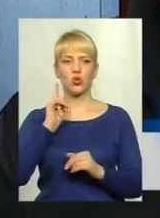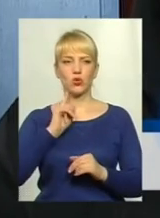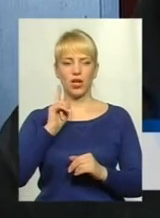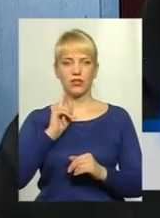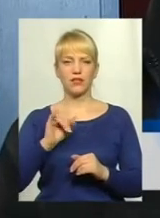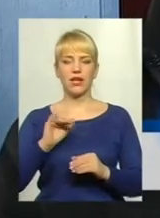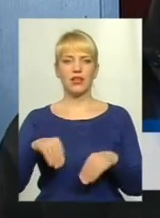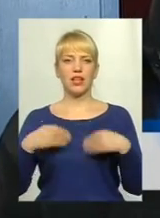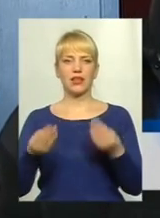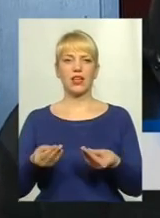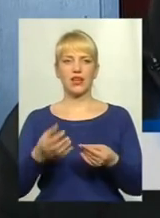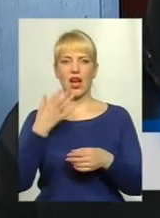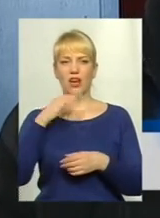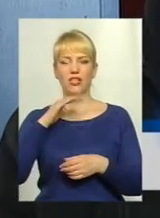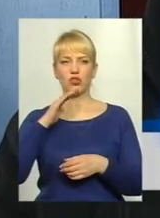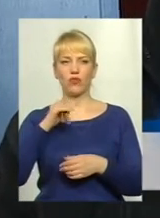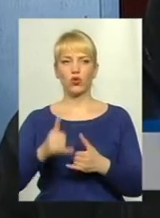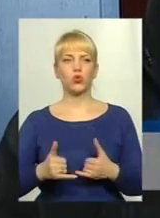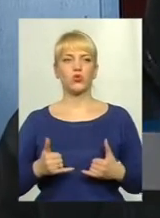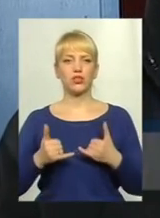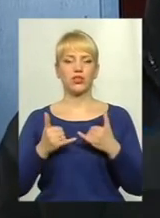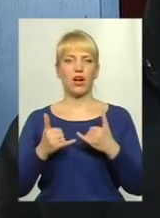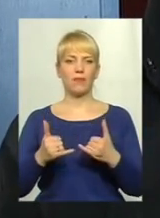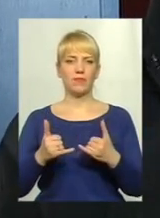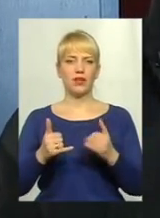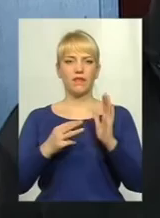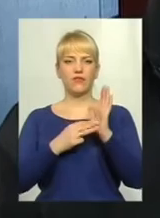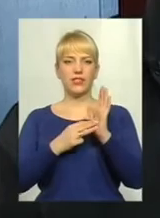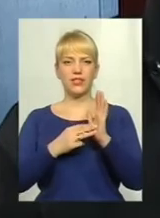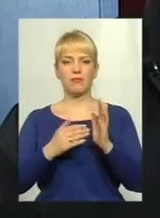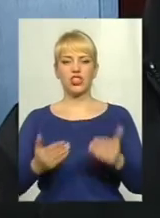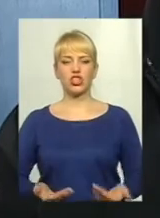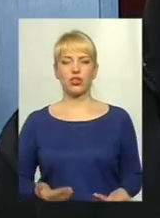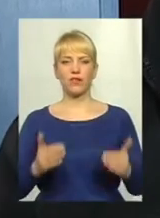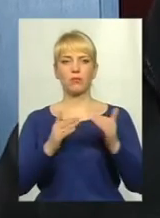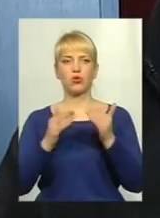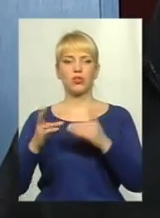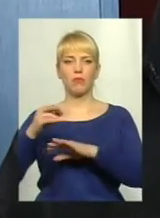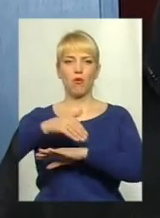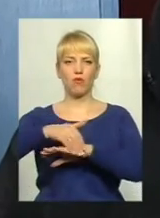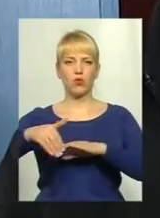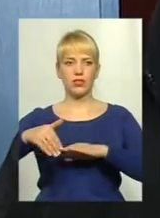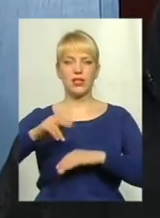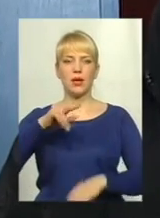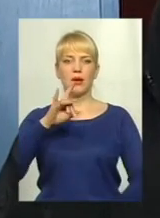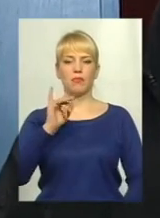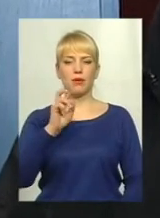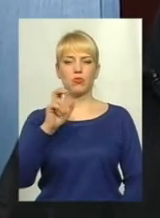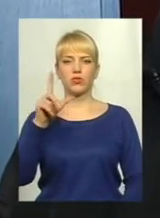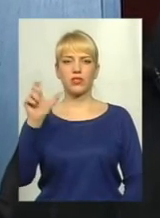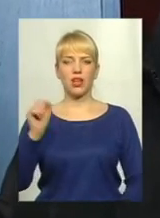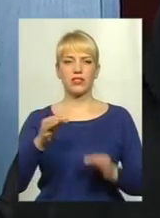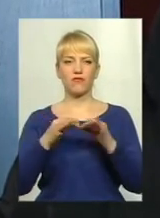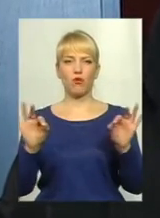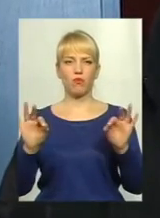та надає гарячу водичку на вісім житлових будинків по вулиці Прибузькій, Свободи